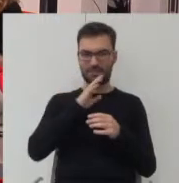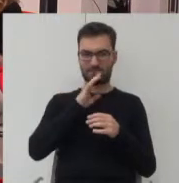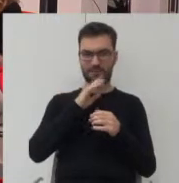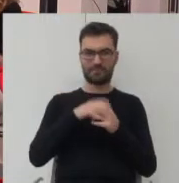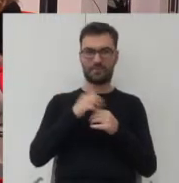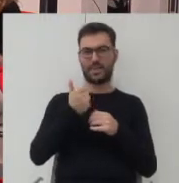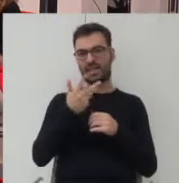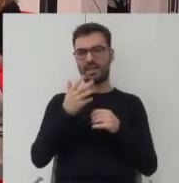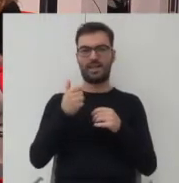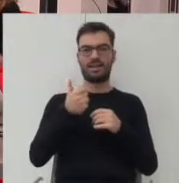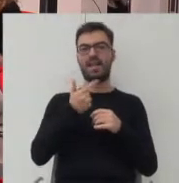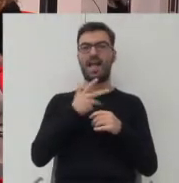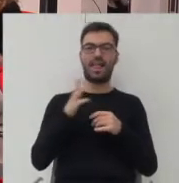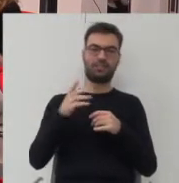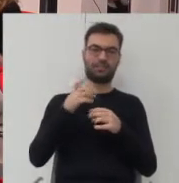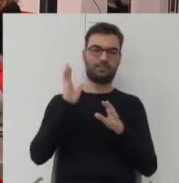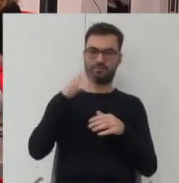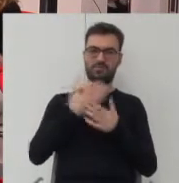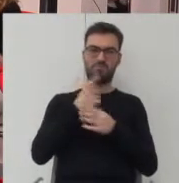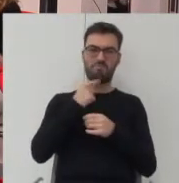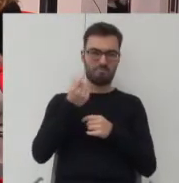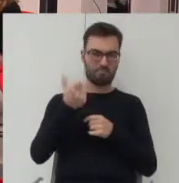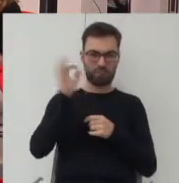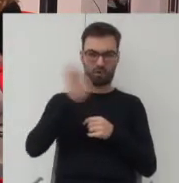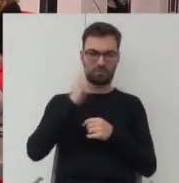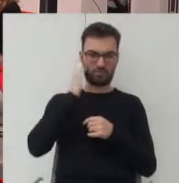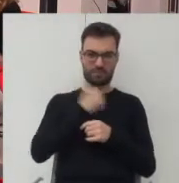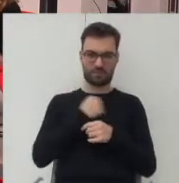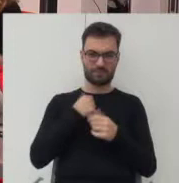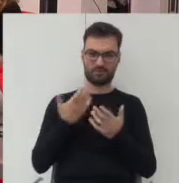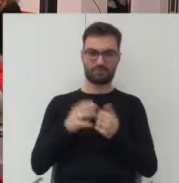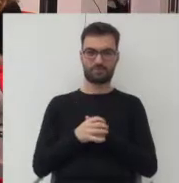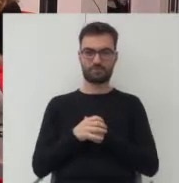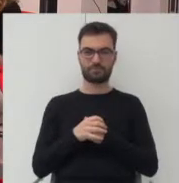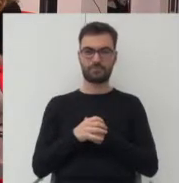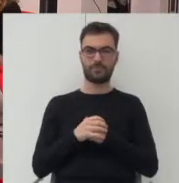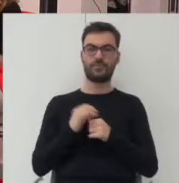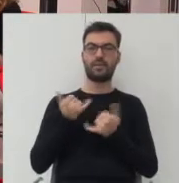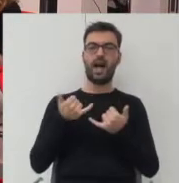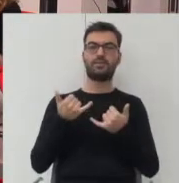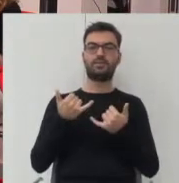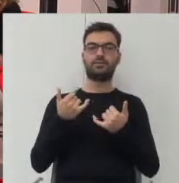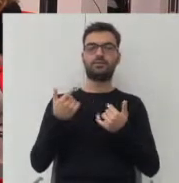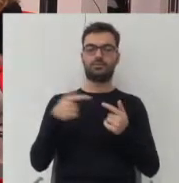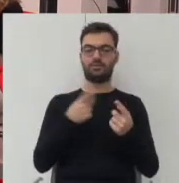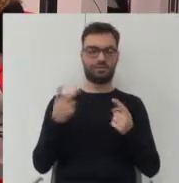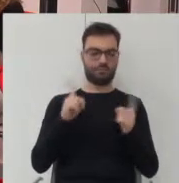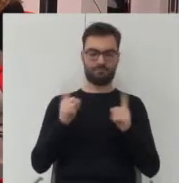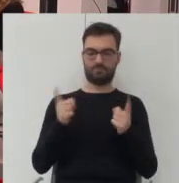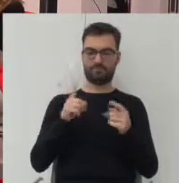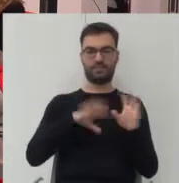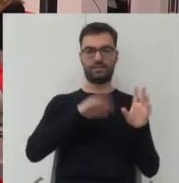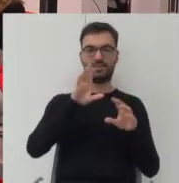kilka czy kilkanaście, zaledwie procent mieszkańców Warszawy, prawda? I teraz jak pogodzić te dwa wskaźniki,